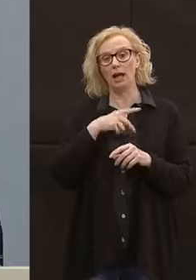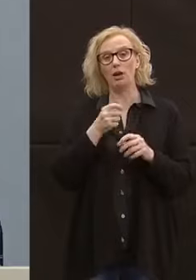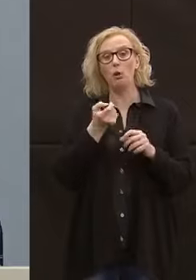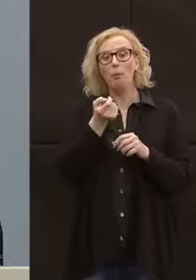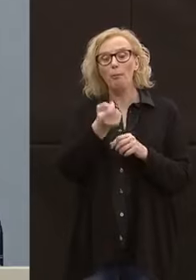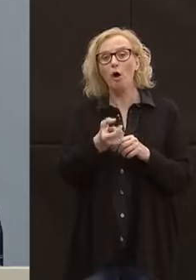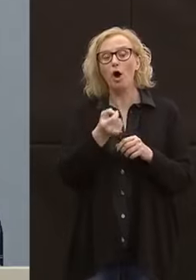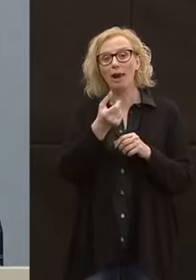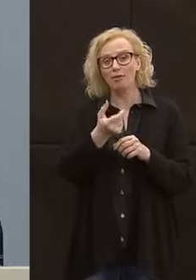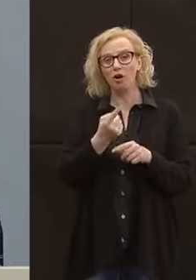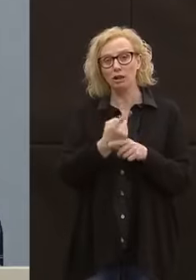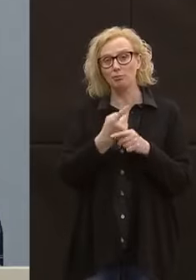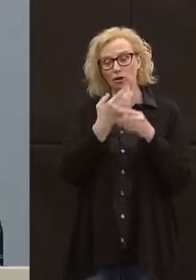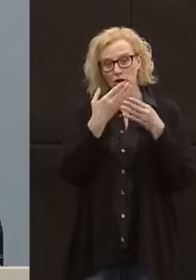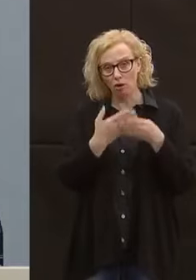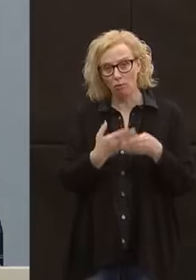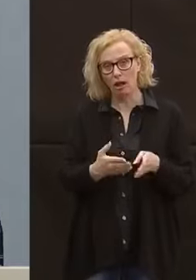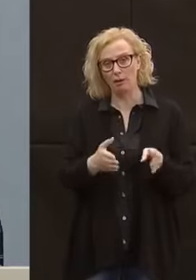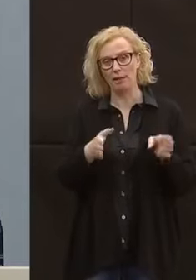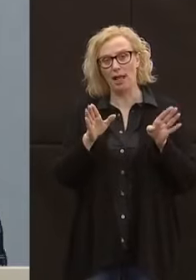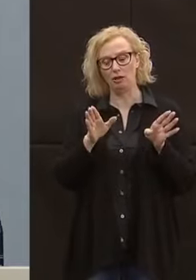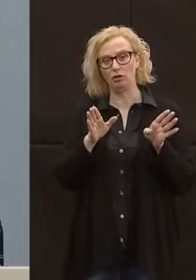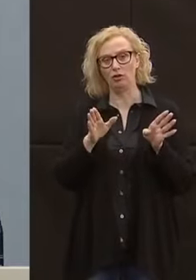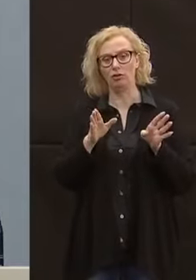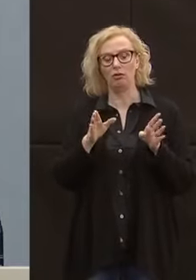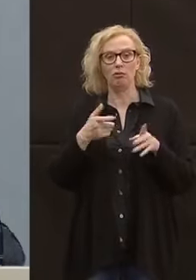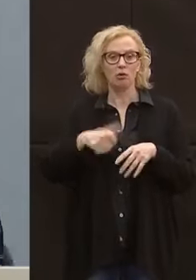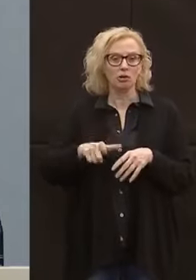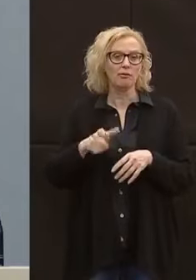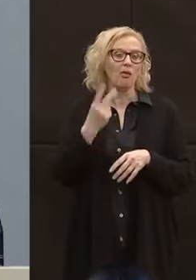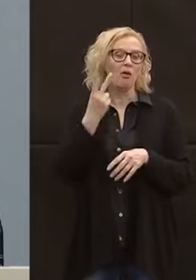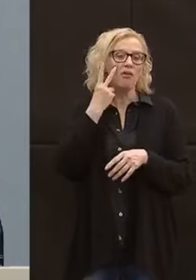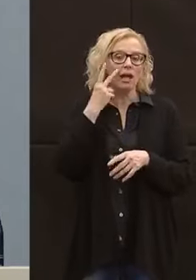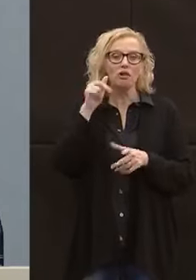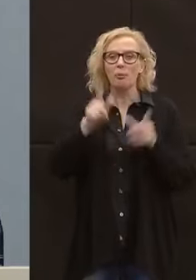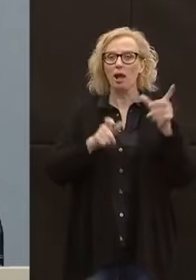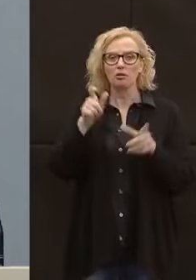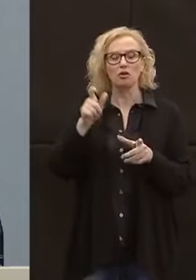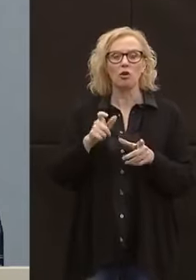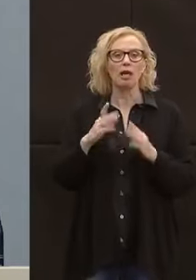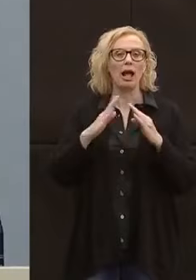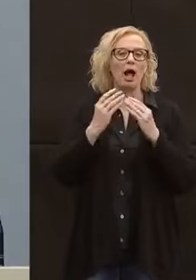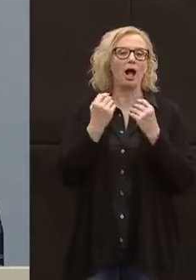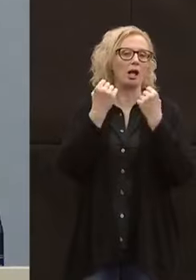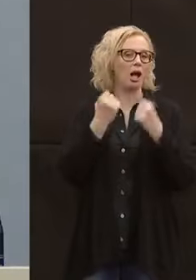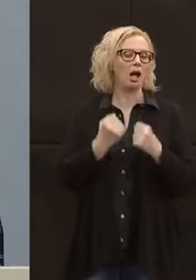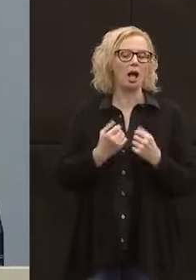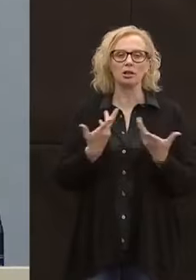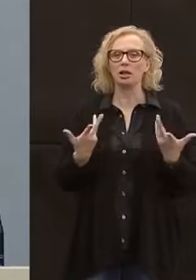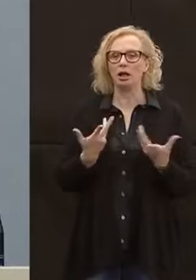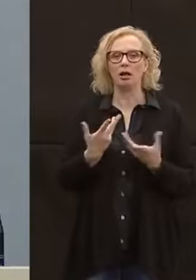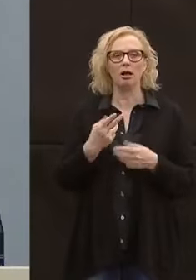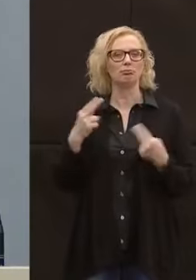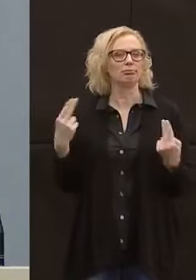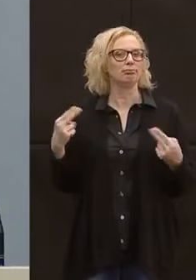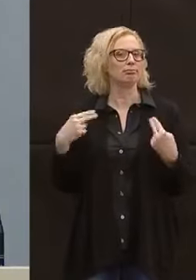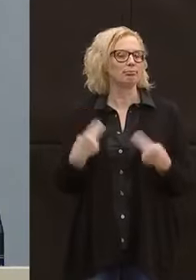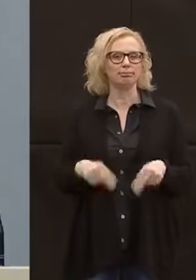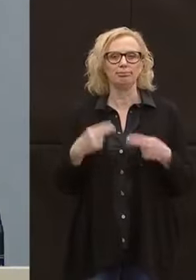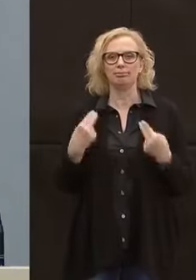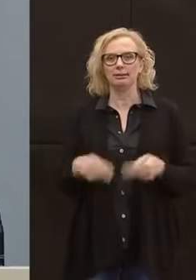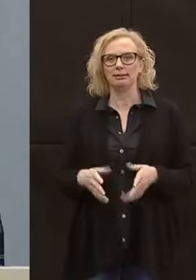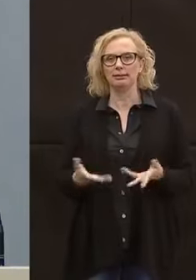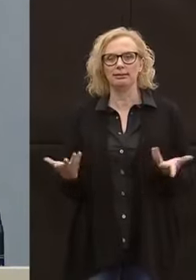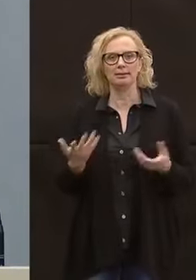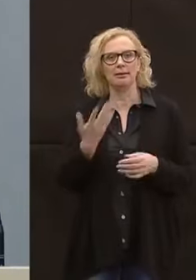fatto, perché io mi rendo conto che i trentini non ce la fanno più stare in casa. Questo lo so, i messaggi che ci arrivano sono ormai di questa portata. E dobbiamo